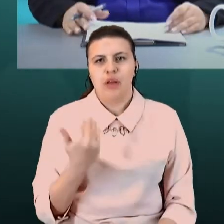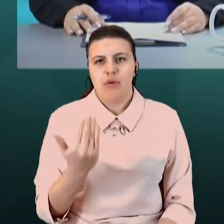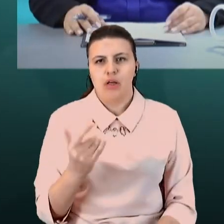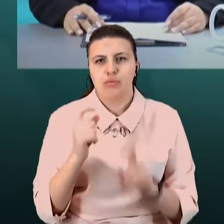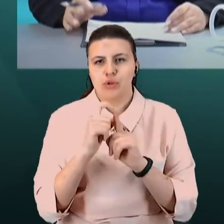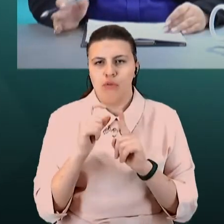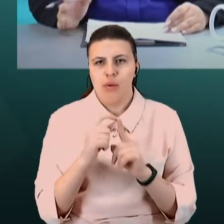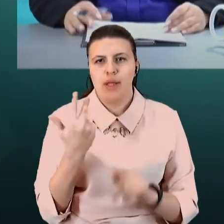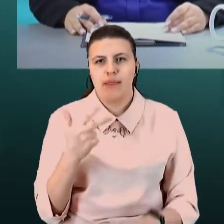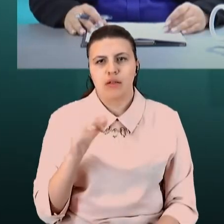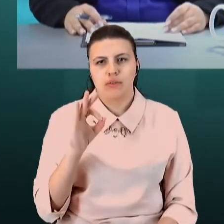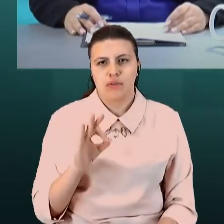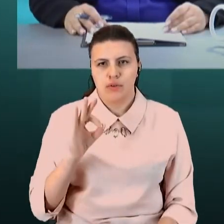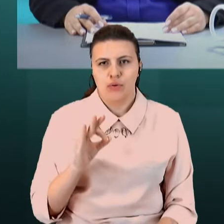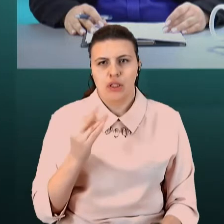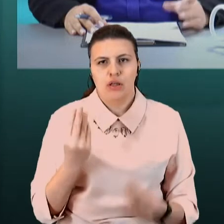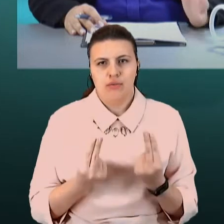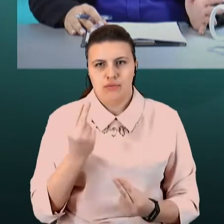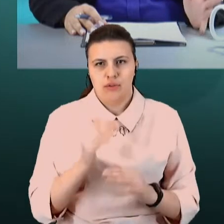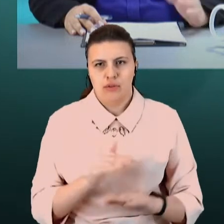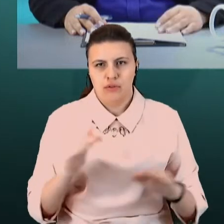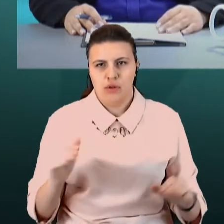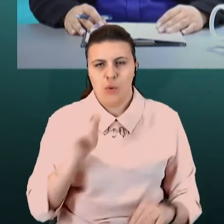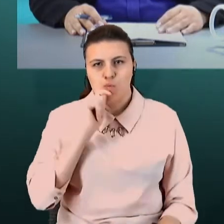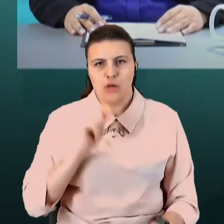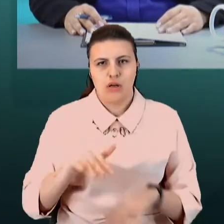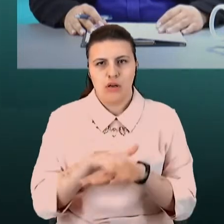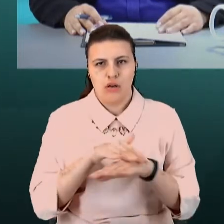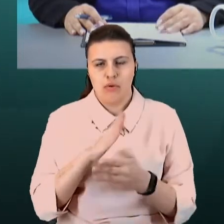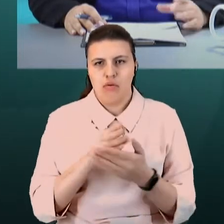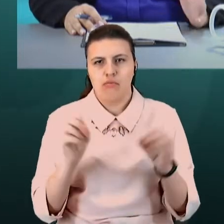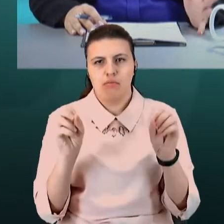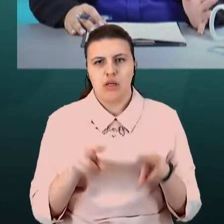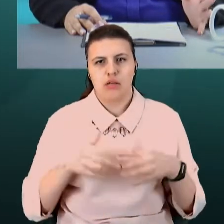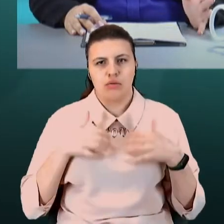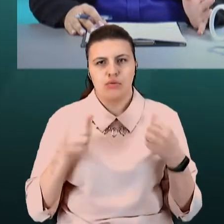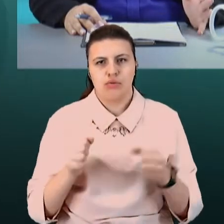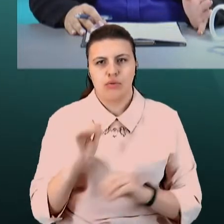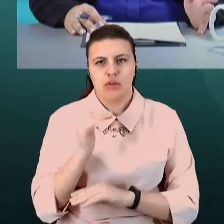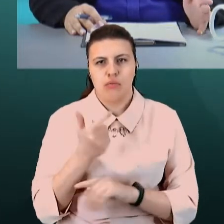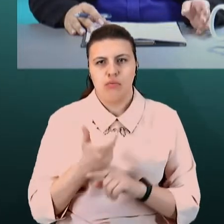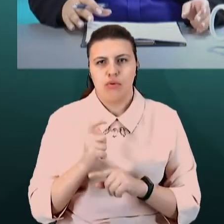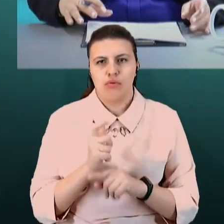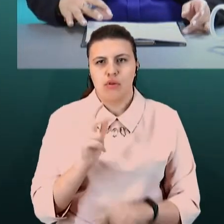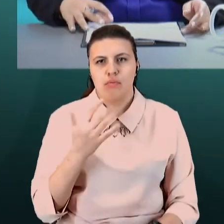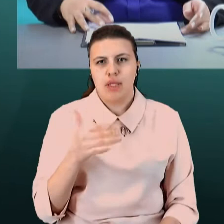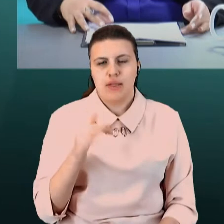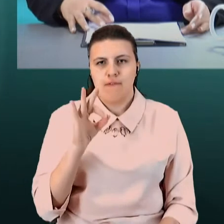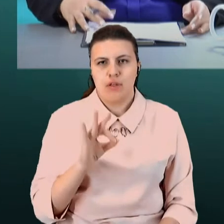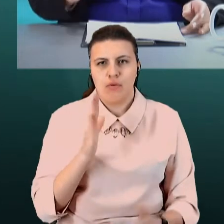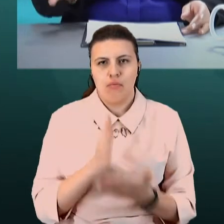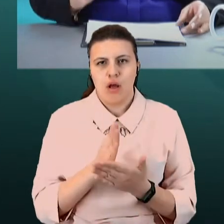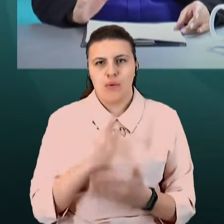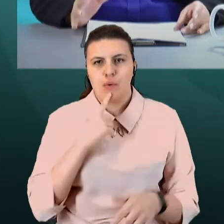30% дитячих іграшок на українському ринку є небезпечними для здоров'я дитини, а понад 50% мають сумнівне